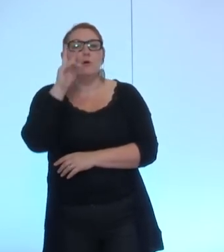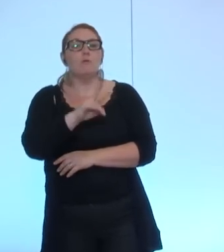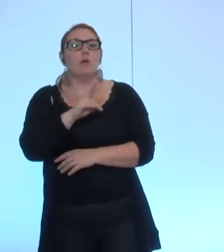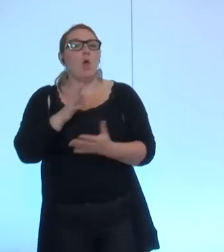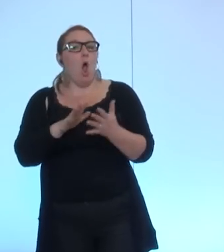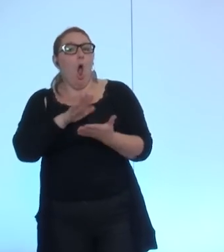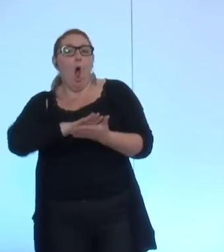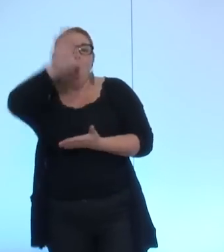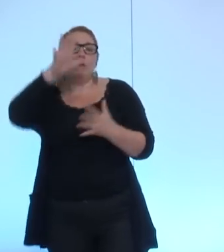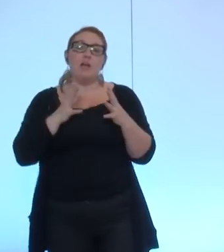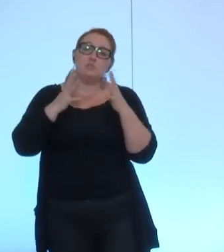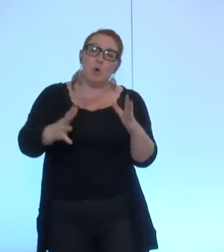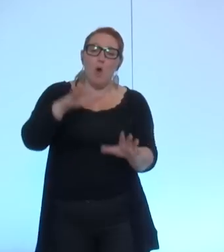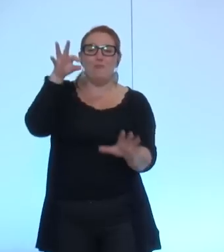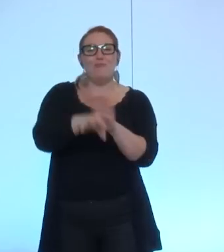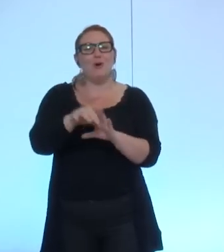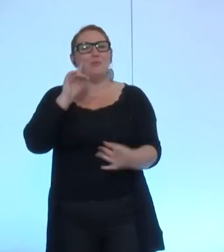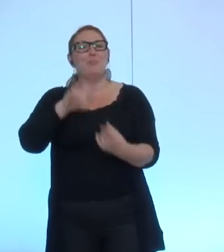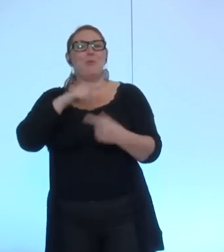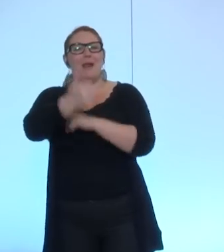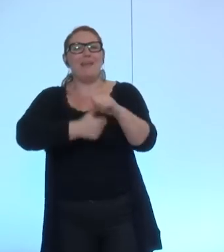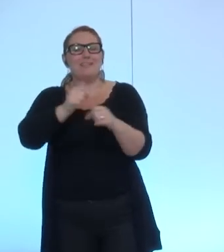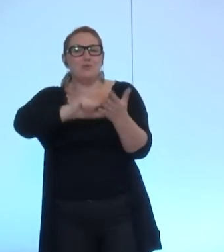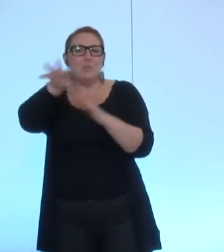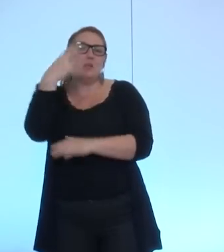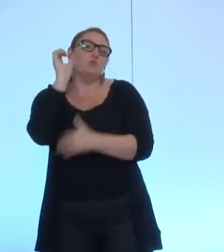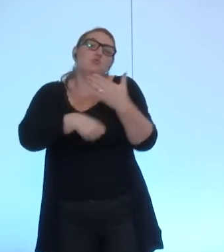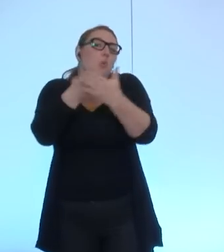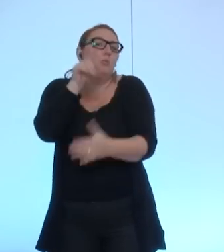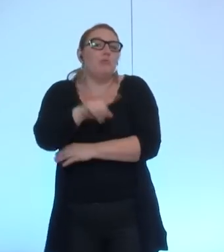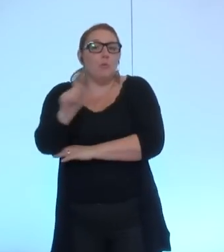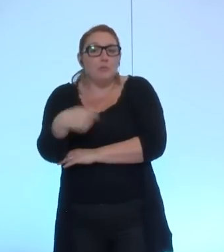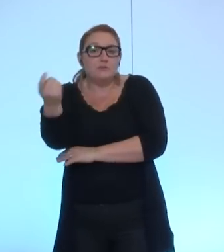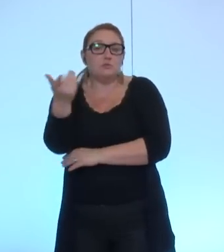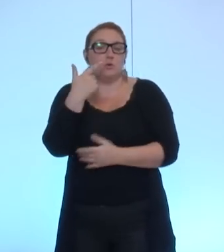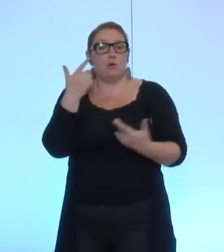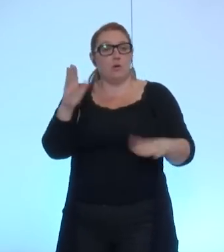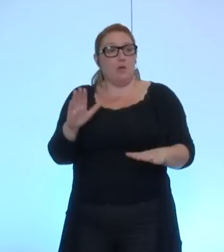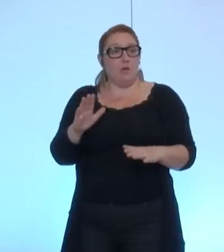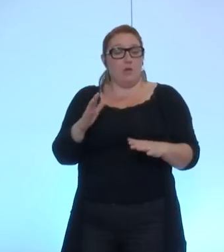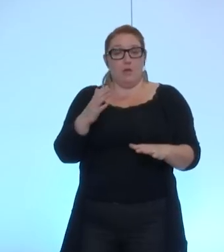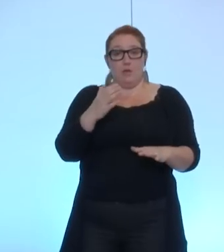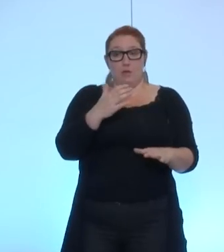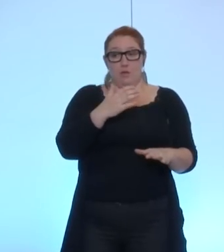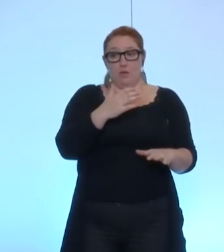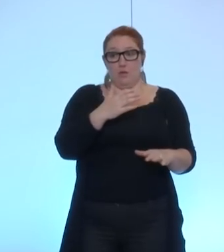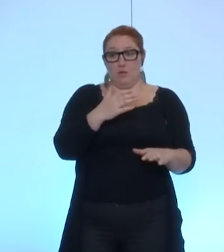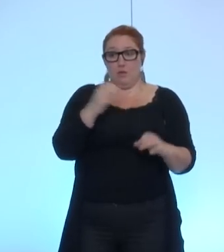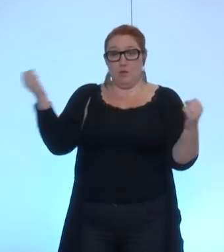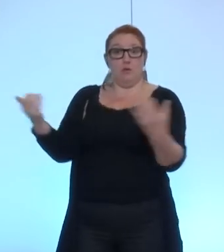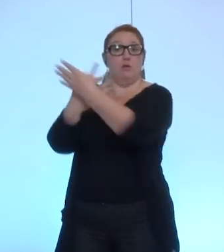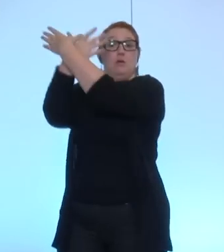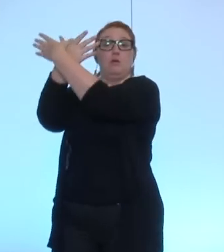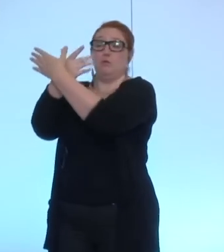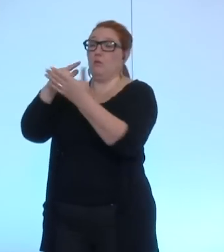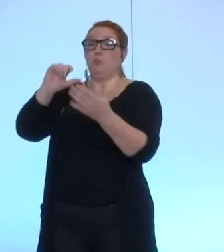engagements qui ont été votés pour 2014 et comme l'agglomération va venir en activité au 1er janvier 2015 que